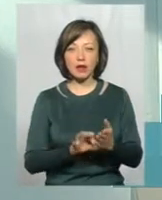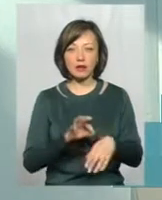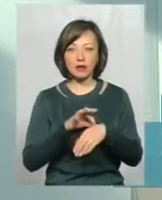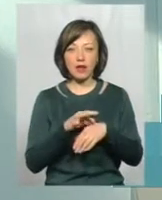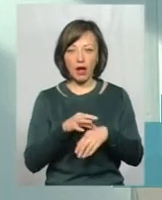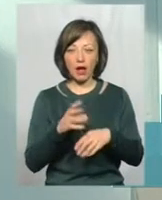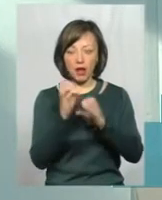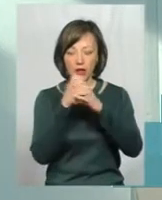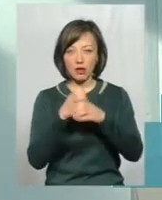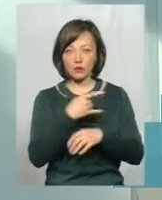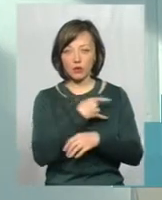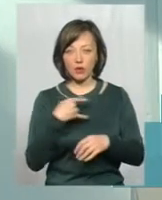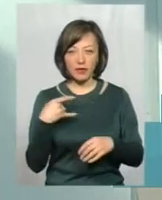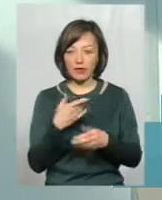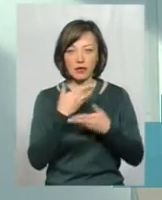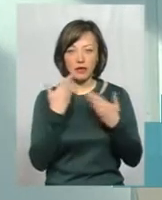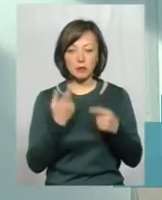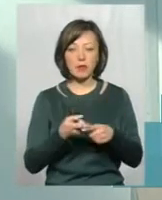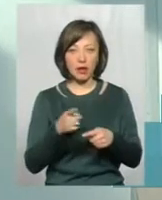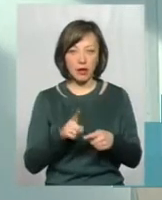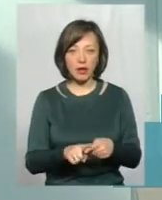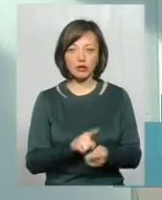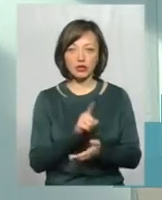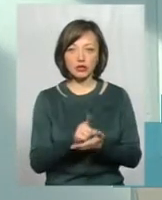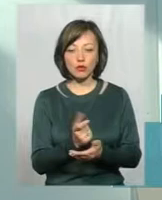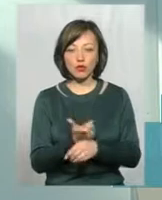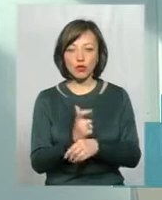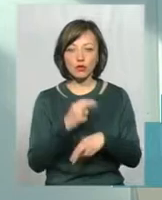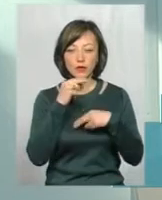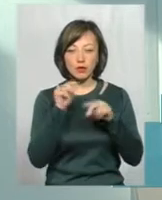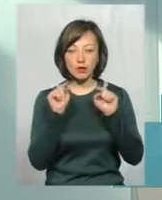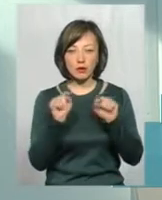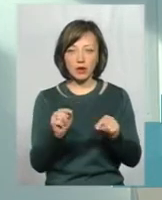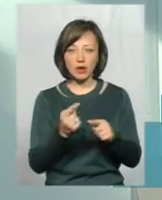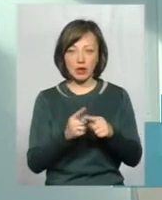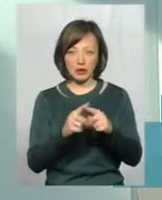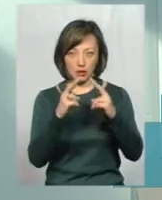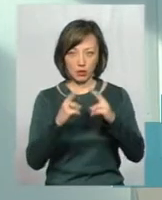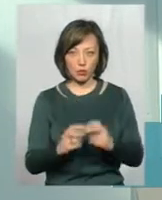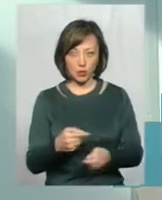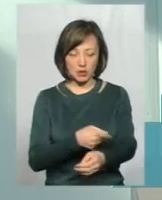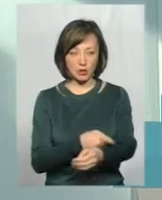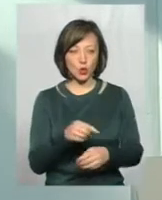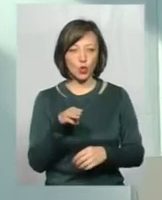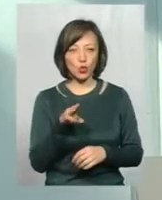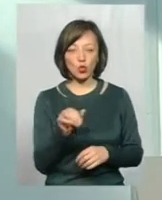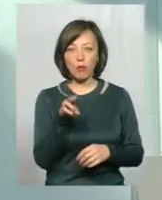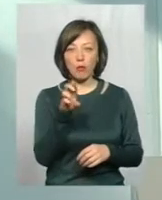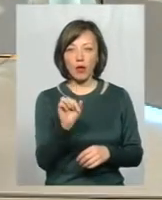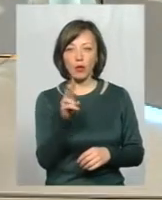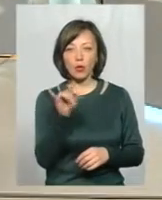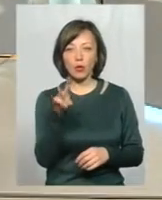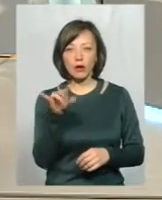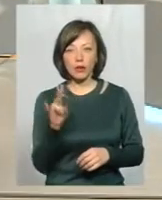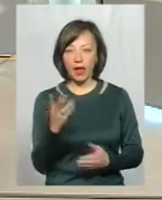аналіз мокроти і флюорографію нет. І именно поэтому ми повинні більше внимання уделити туберкулінодіагностике. То ось, якщо все ж таки препарату